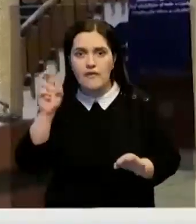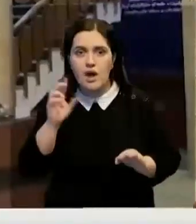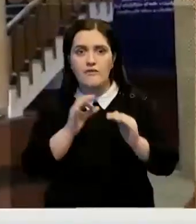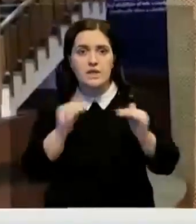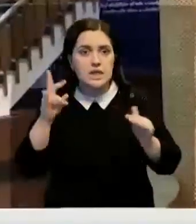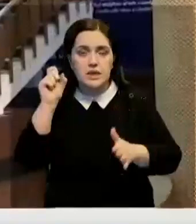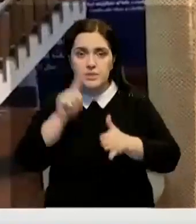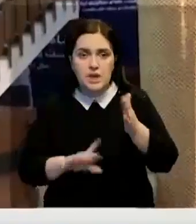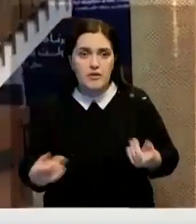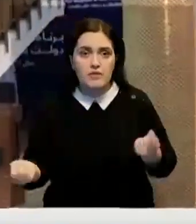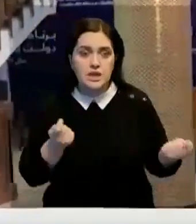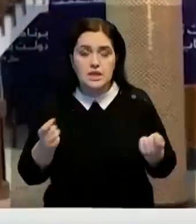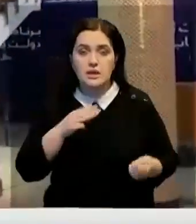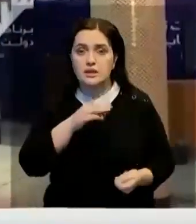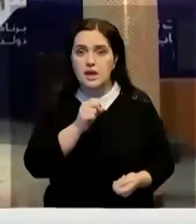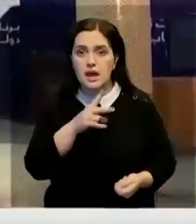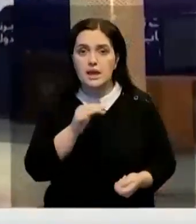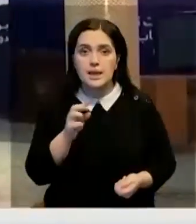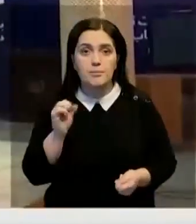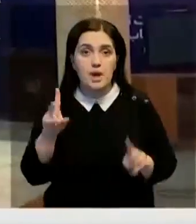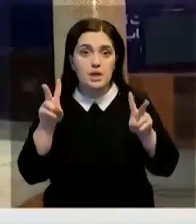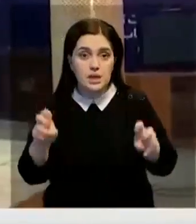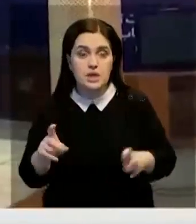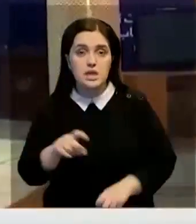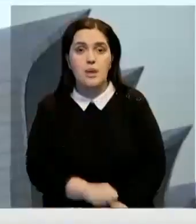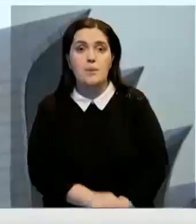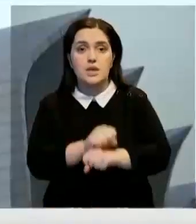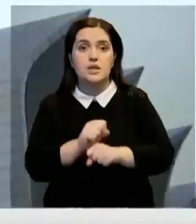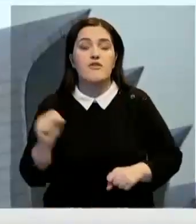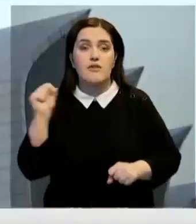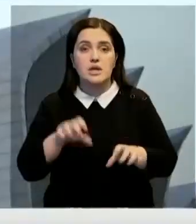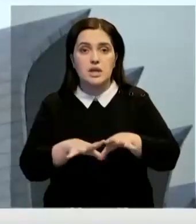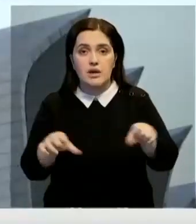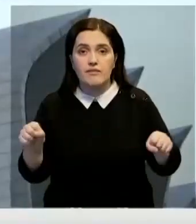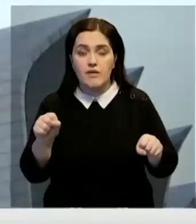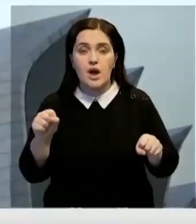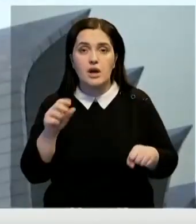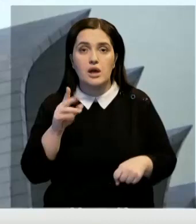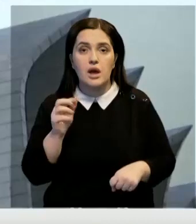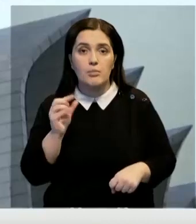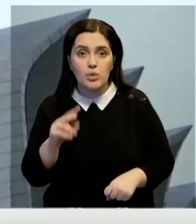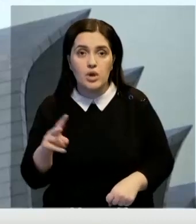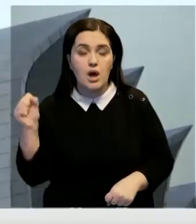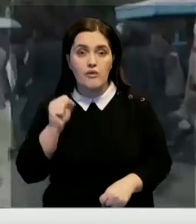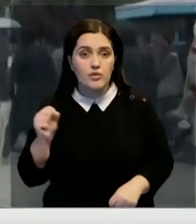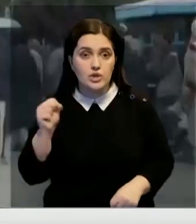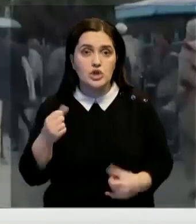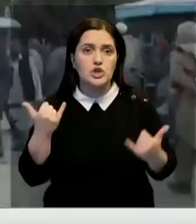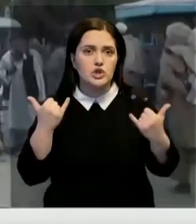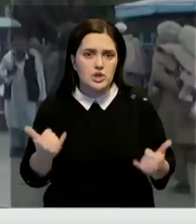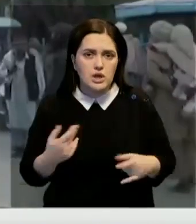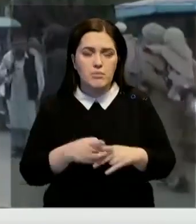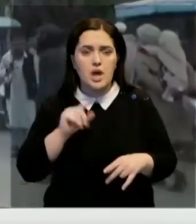государство официально не признало власть Талибана. Повстанцы, напомню, захватили Кабул в августе. Исламская республика сейчас переживает